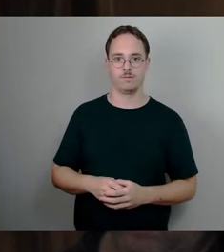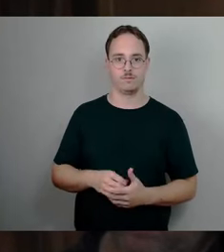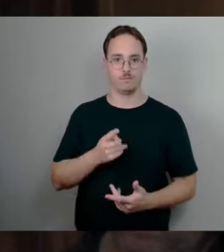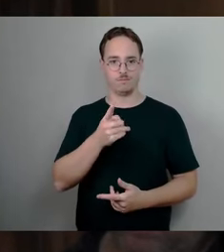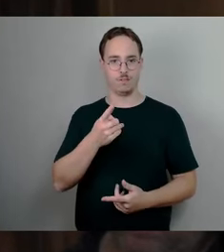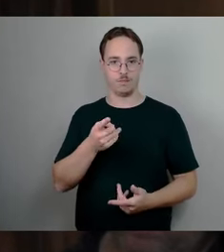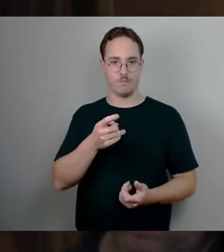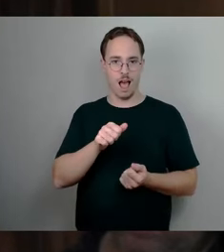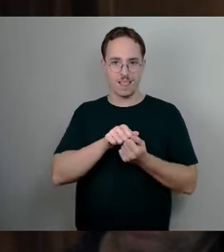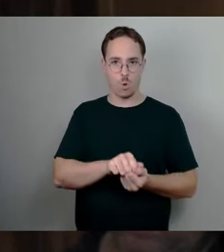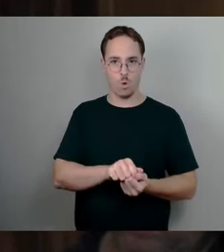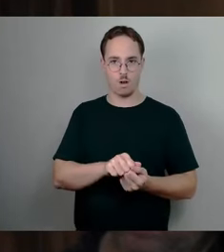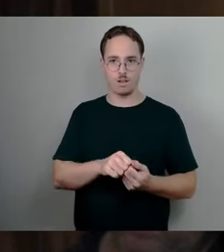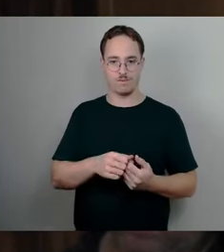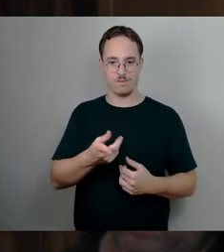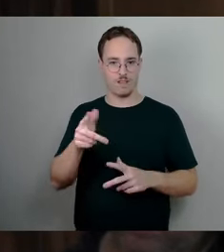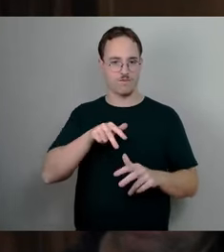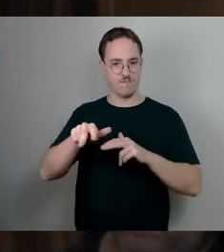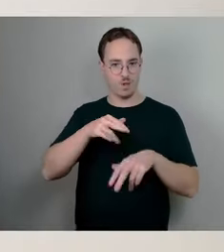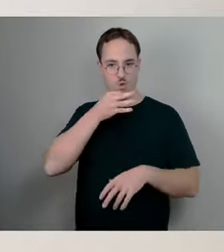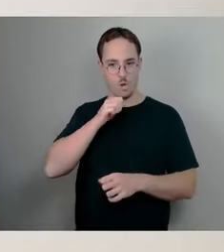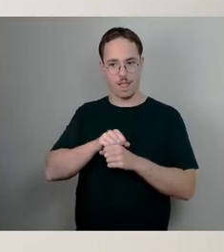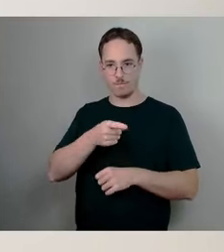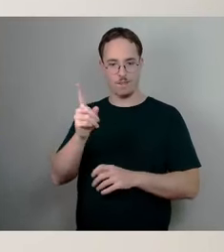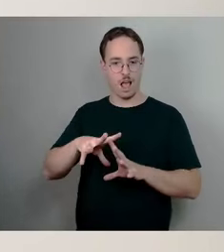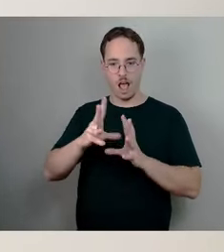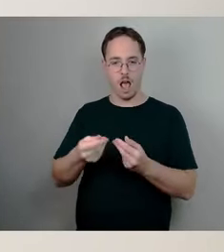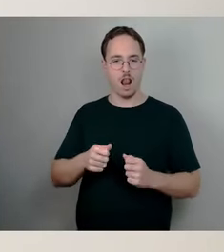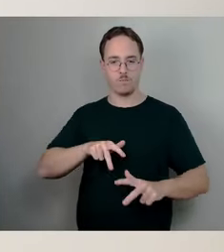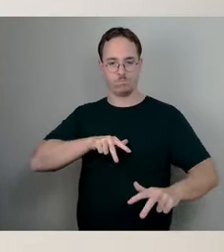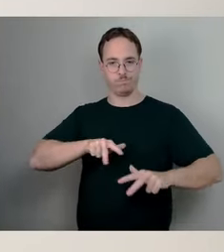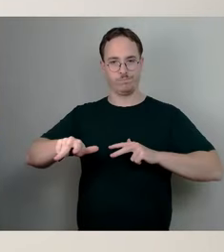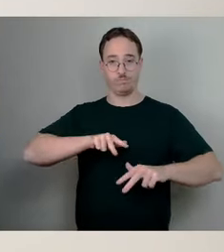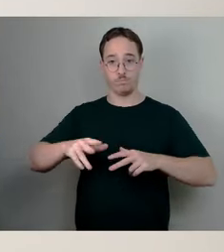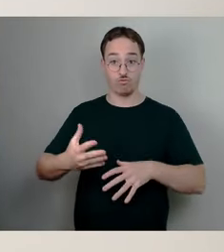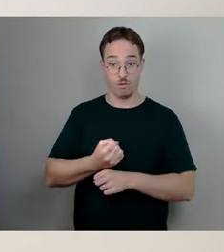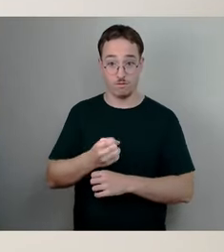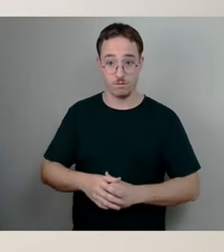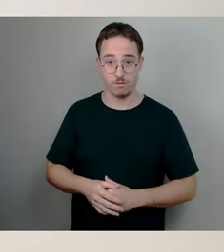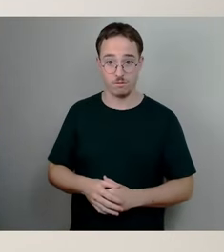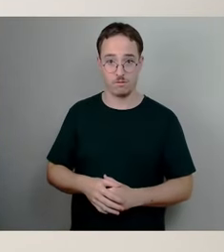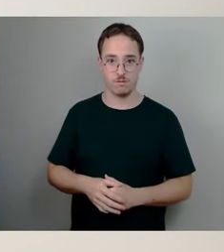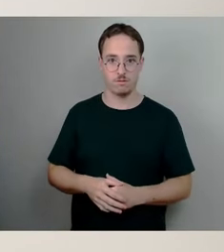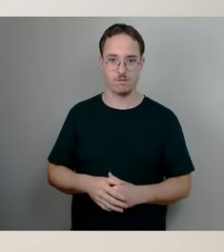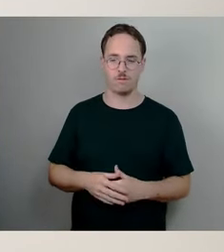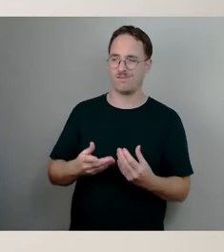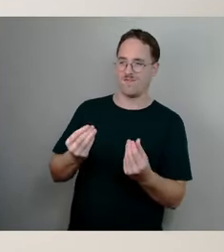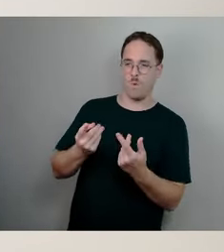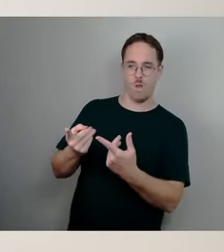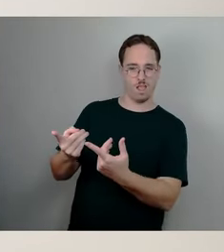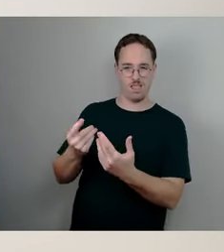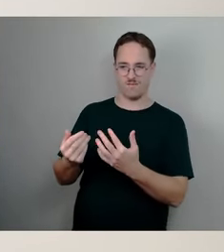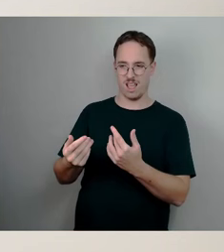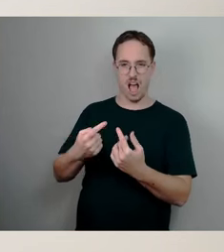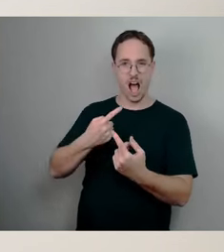haben, dort in der Verwaltung des Jugendamtes? Das ist ja gerade ein bisschen eine Winkeladvokaten-Argumentation. Ich hätte